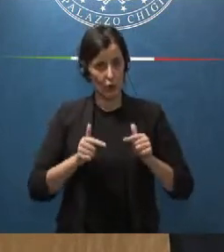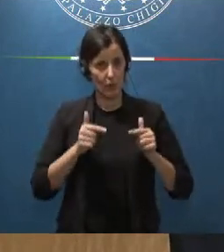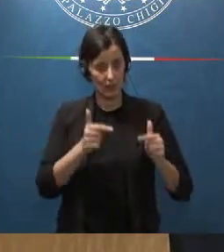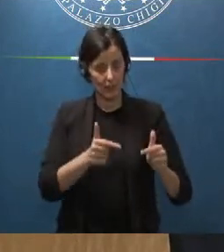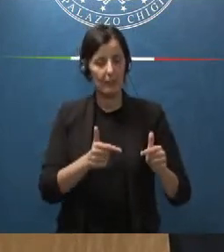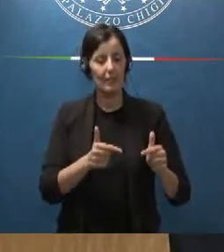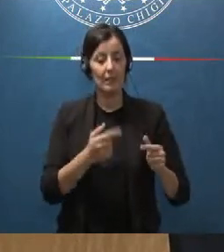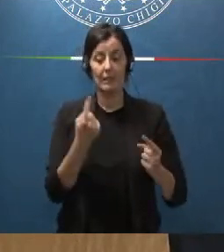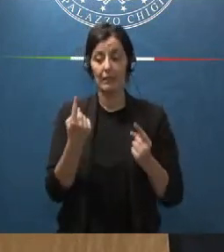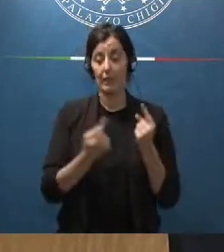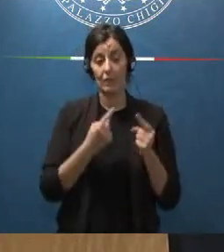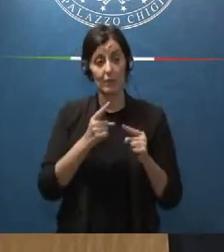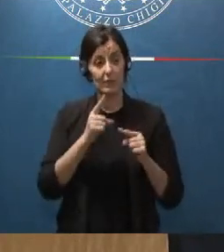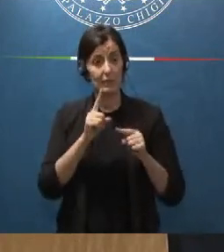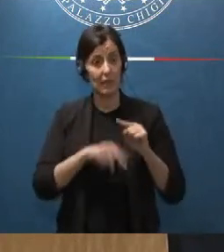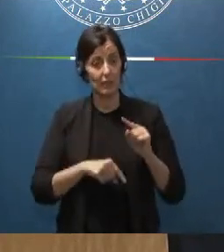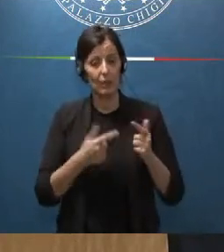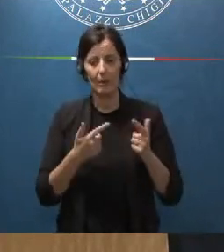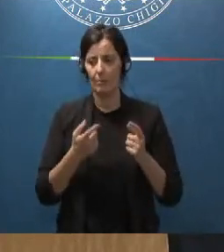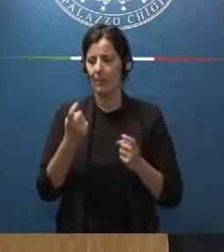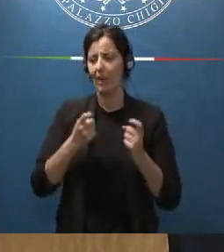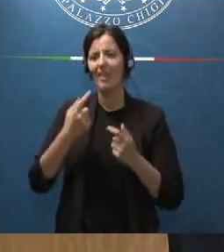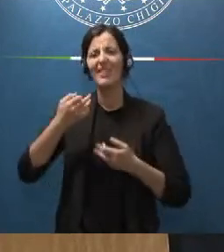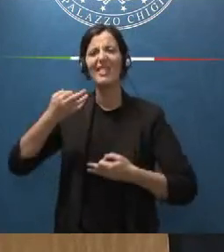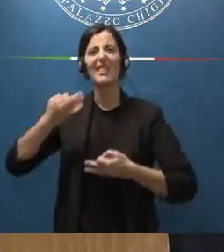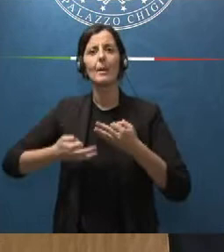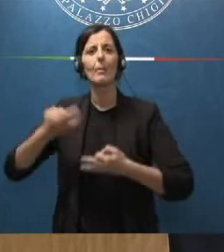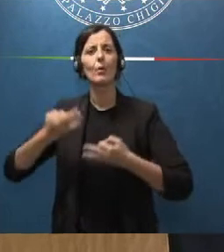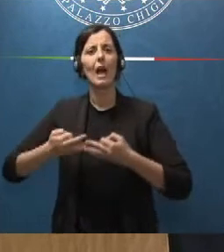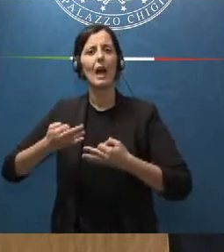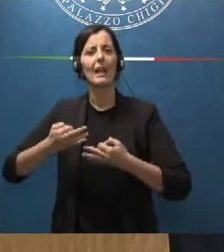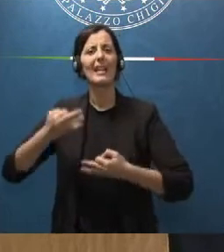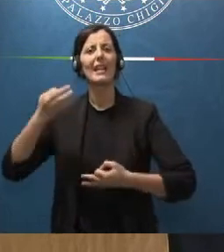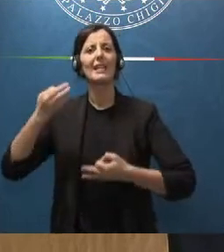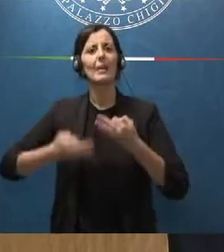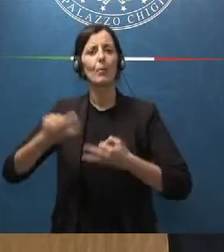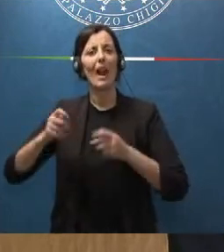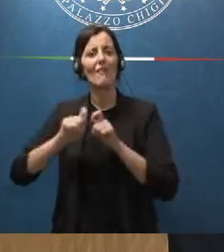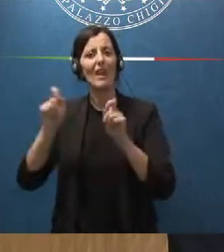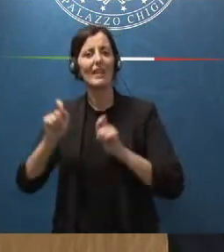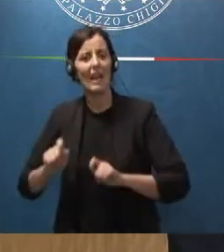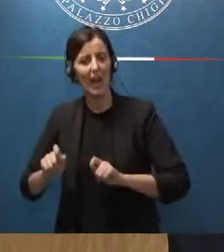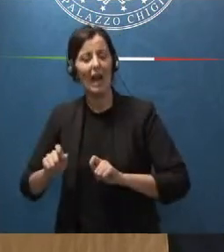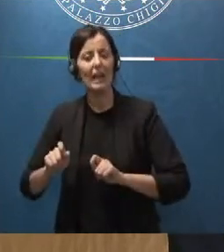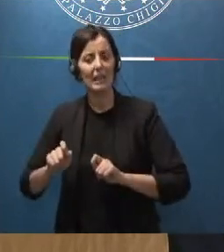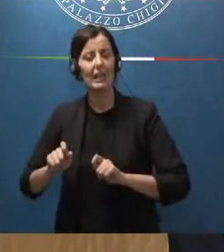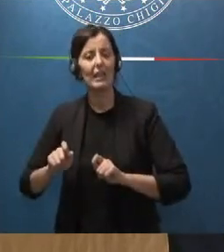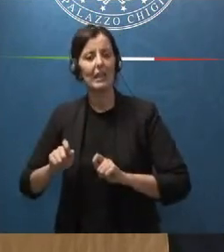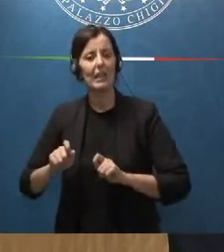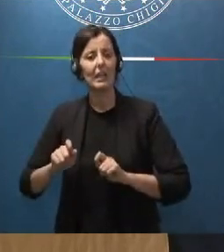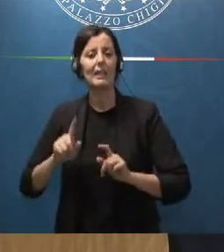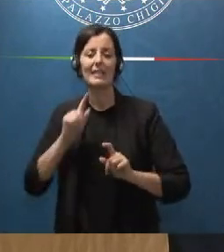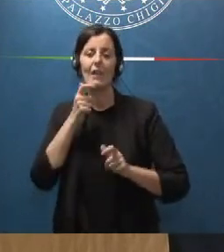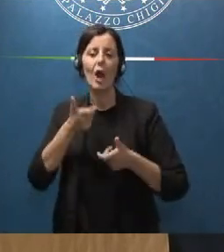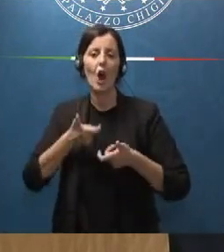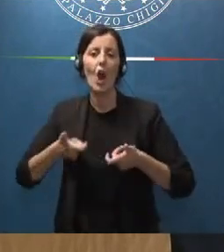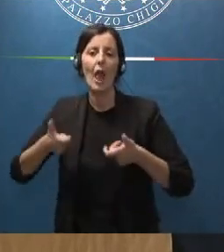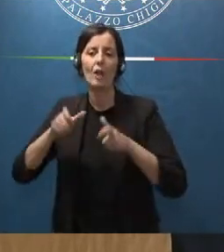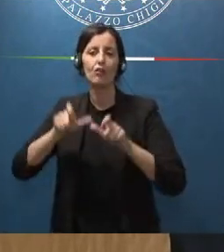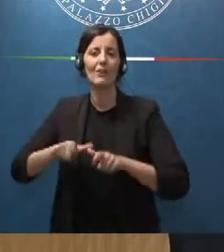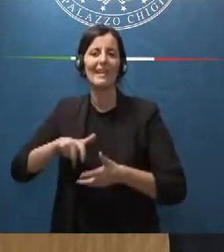tribunali endofederali ovvero del collegio di garanzia